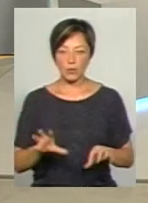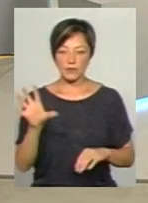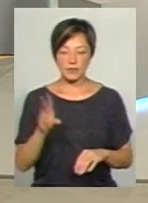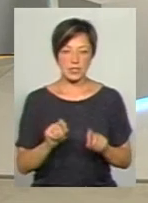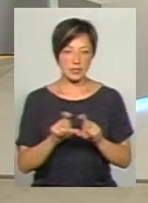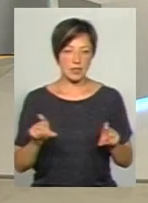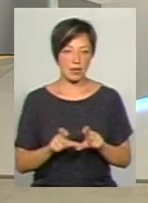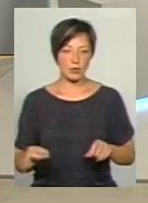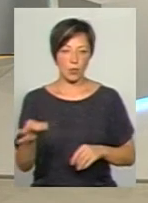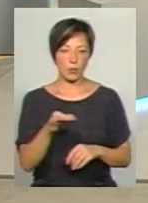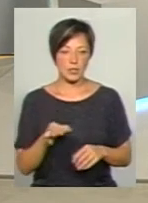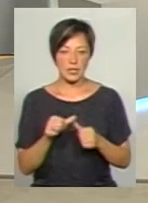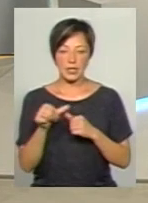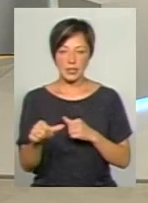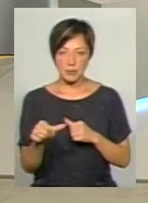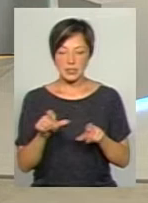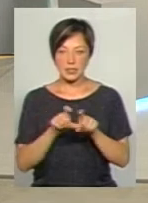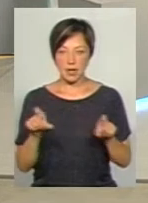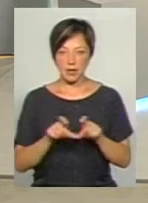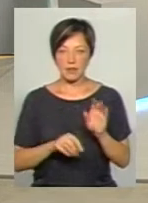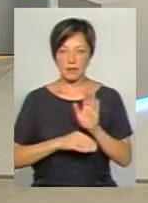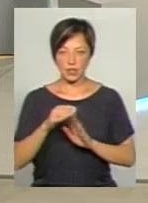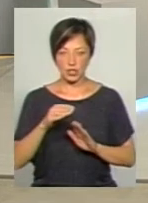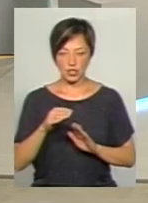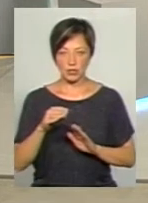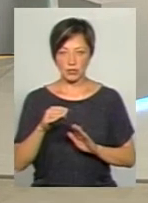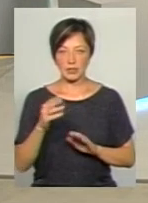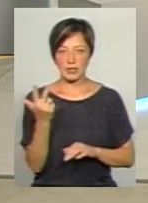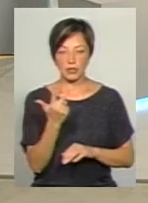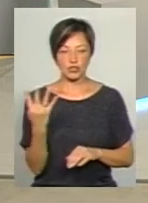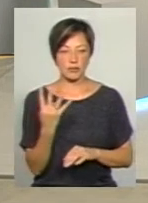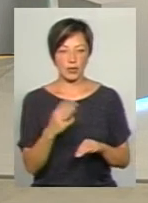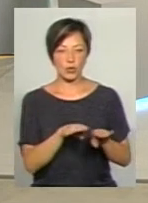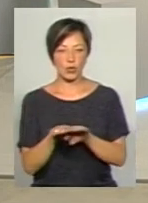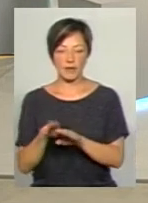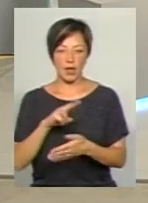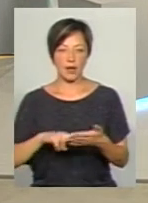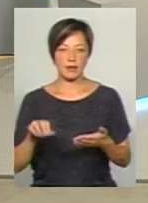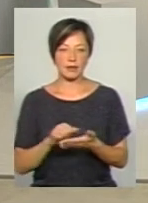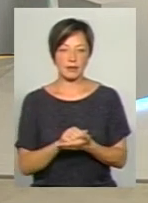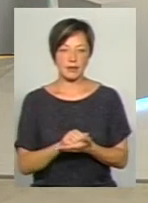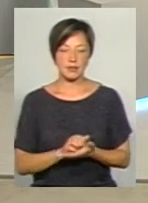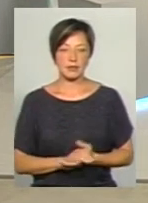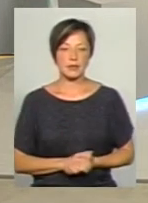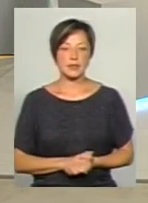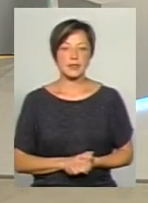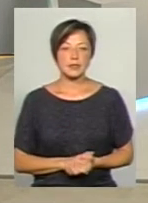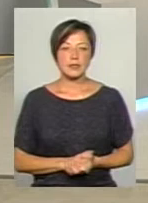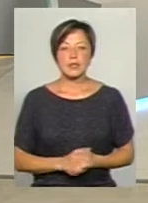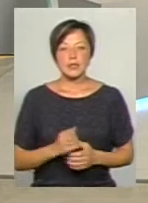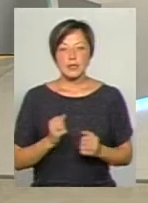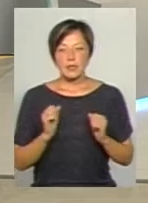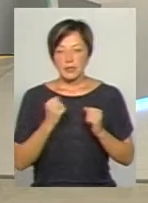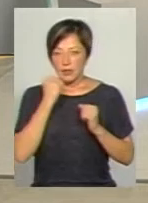навчальних закладах Хмельницької області, крім заходів вищих навчальних заходів 3-4 рівня акредитації. Дякую, шановні.